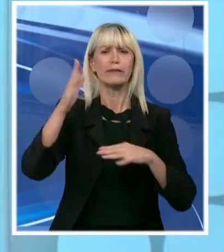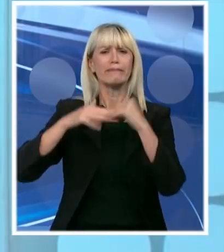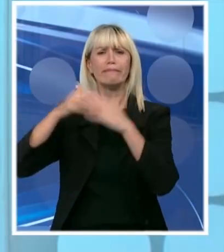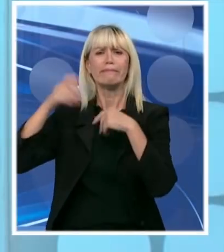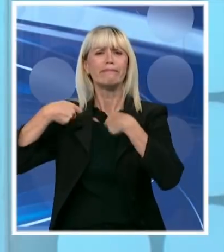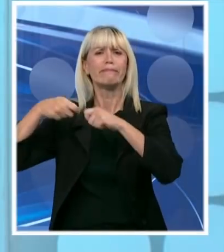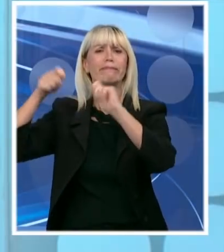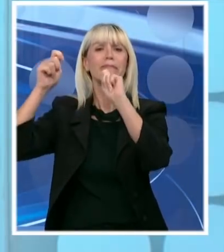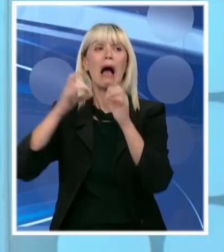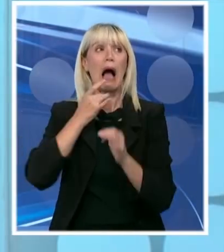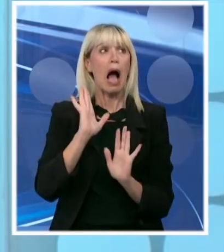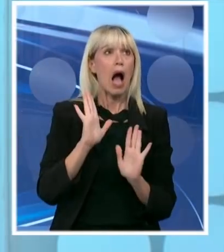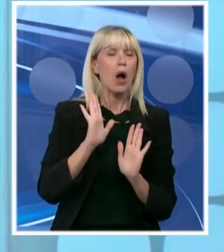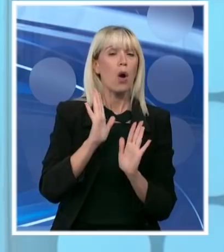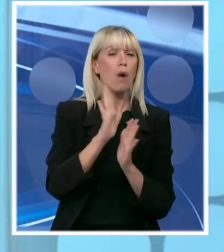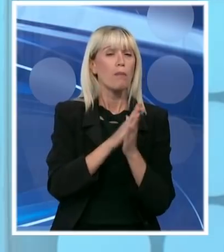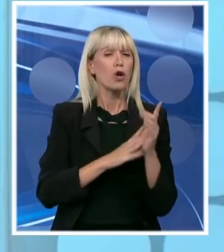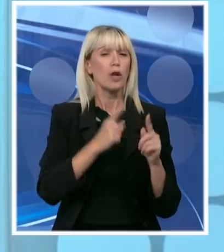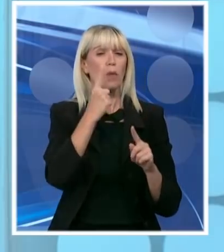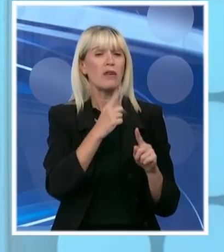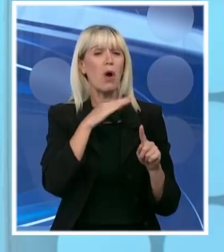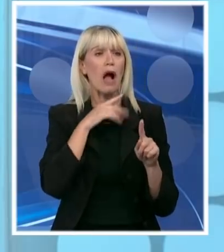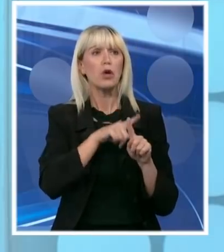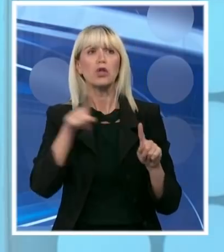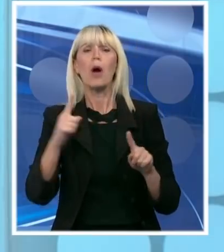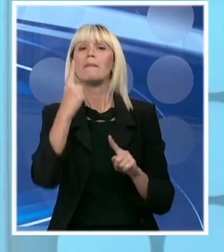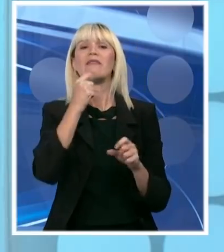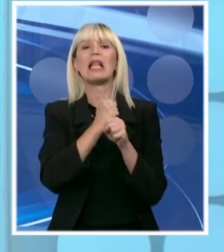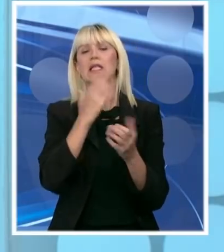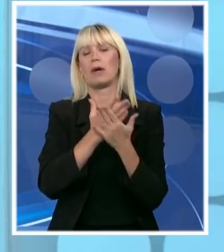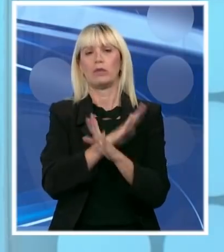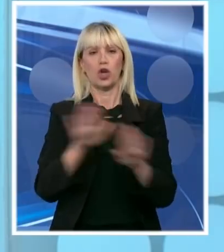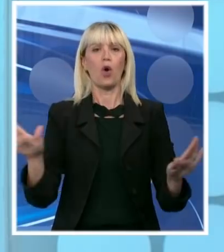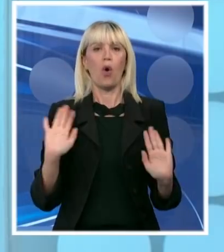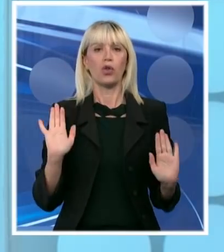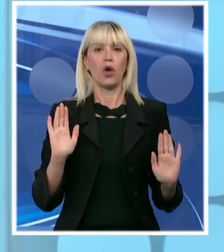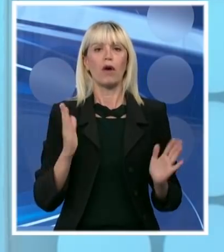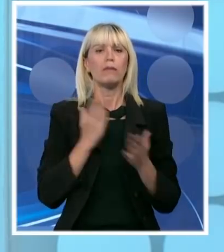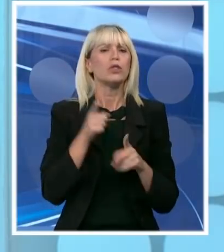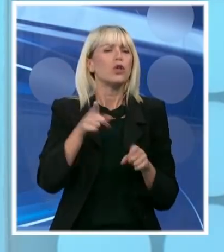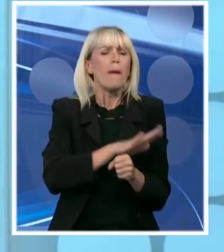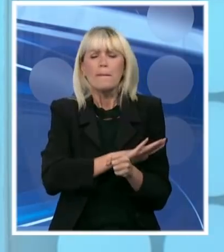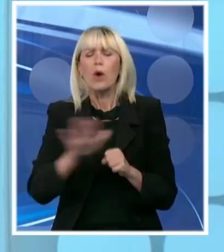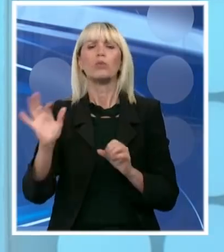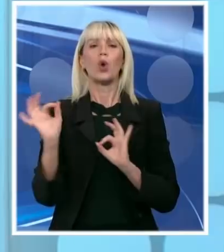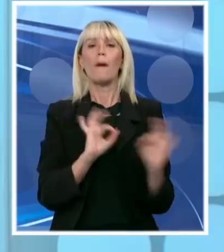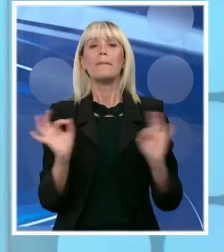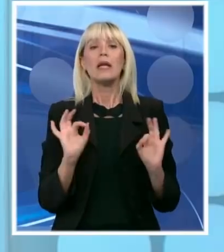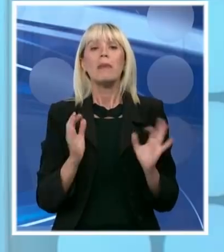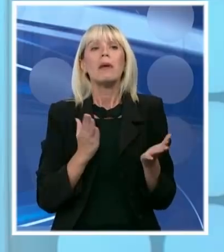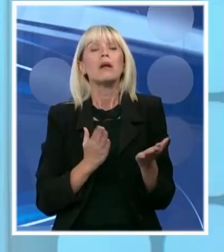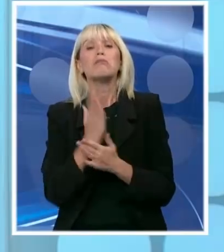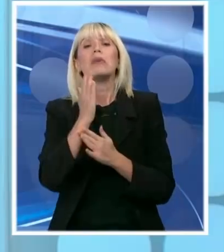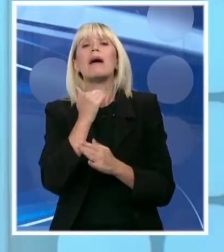ako krenemo do 1. augusta, dakle do 1. decembra, ćemo imati tu bolnicu. Bićemo potpuno pripremljeni, čak i za slučaj da ne